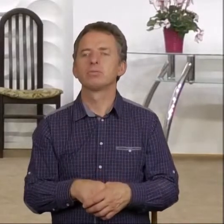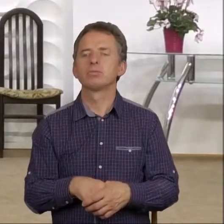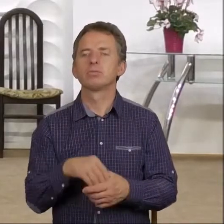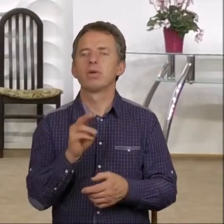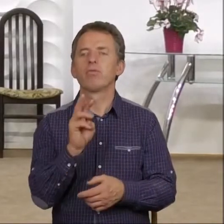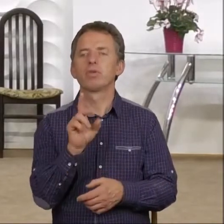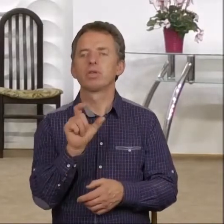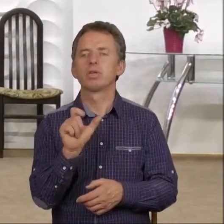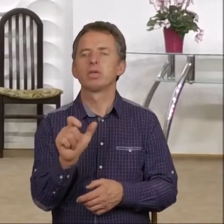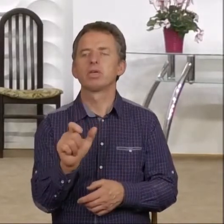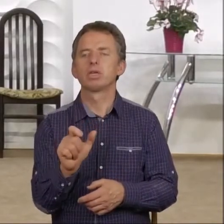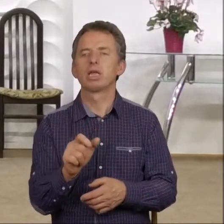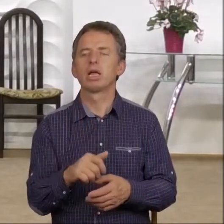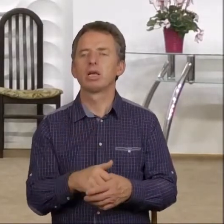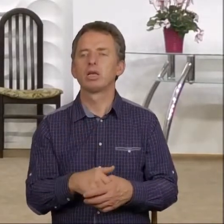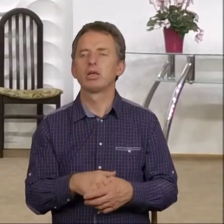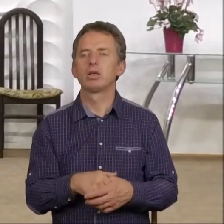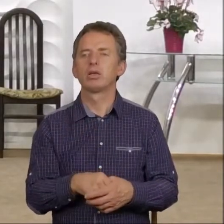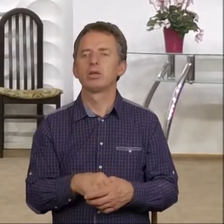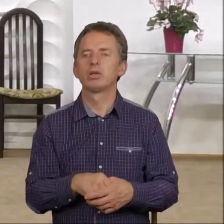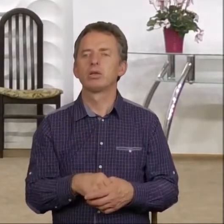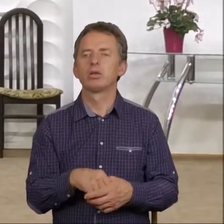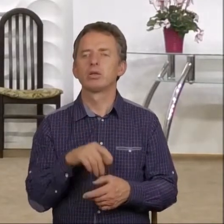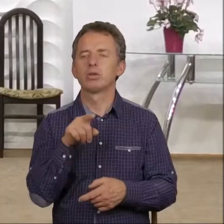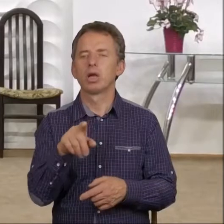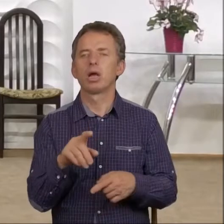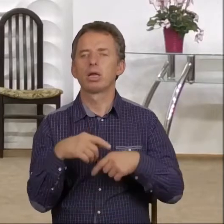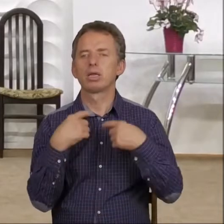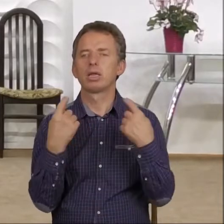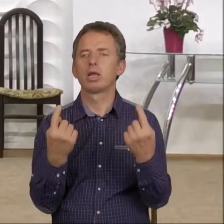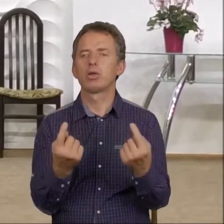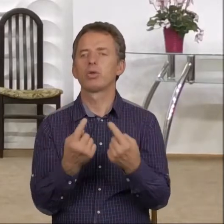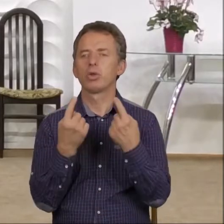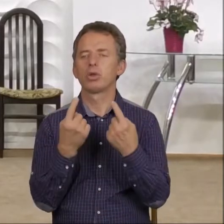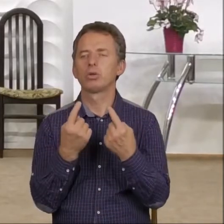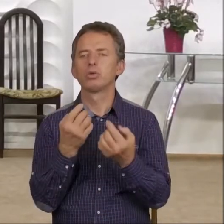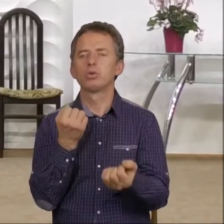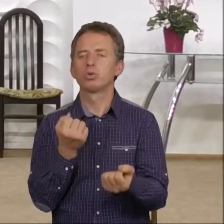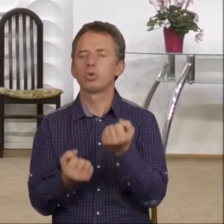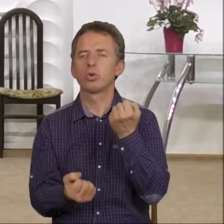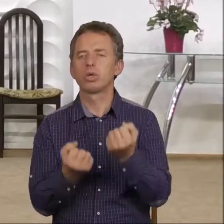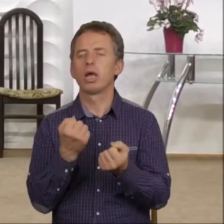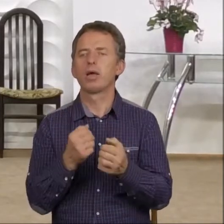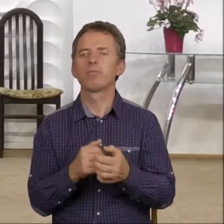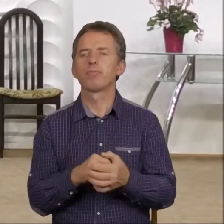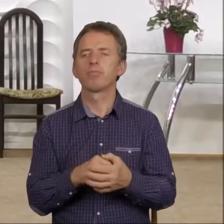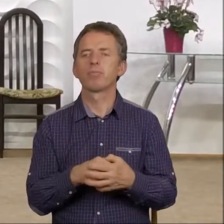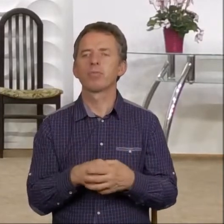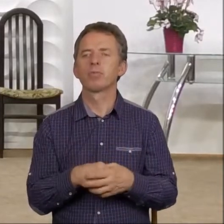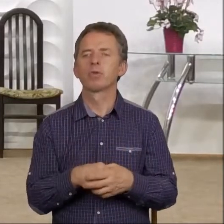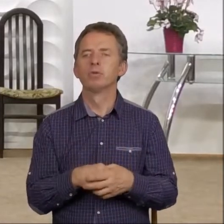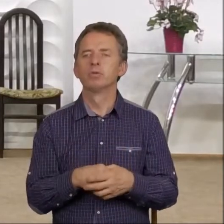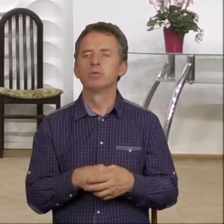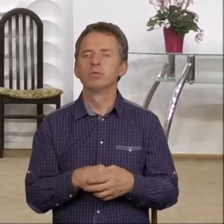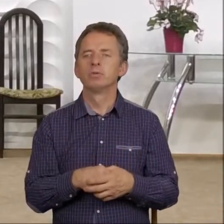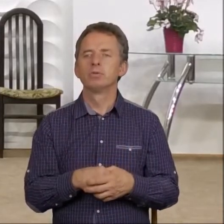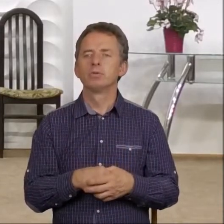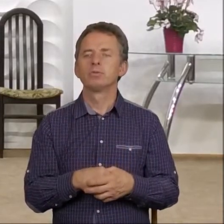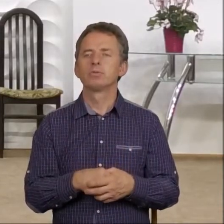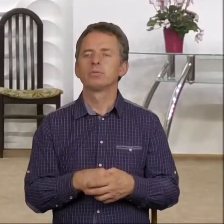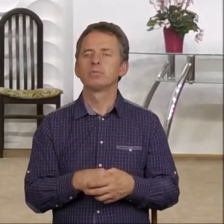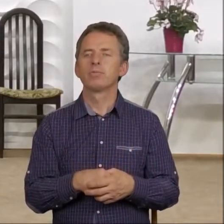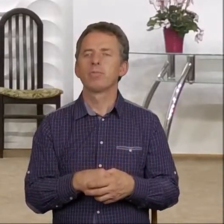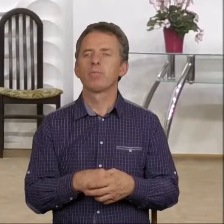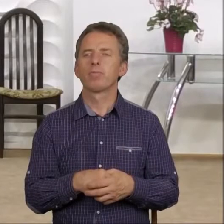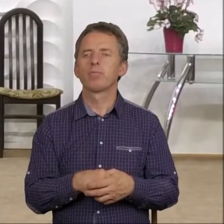więc jest to sytuacja szalenie trudna. Nawiązał do niej